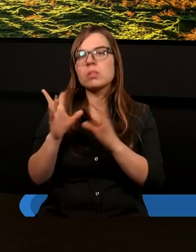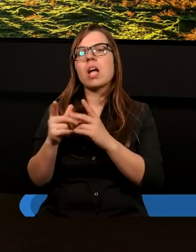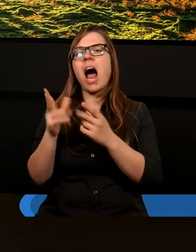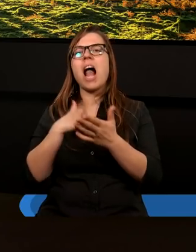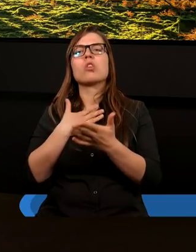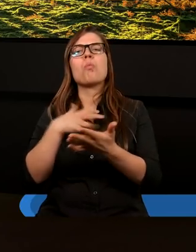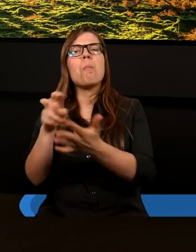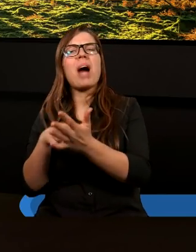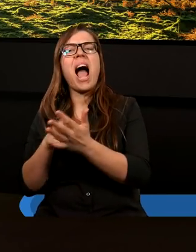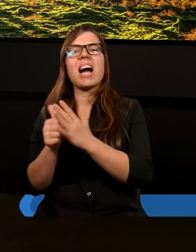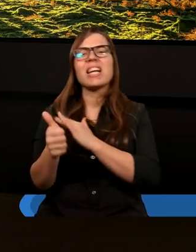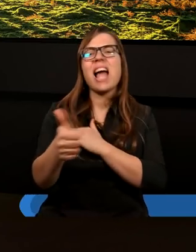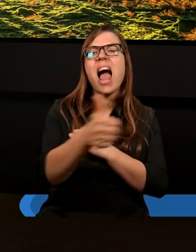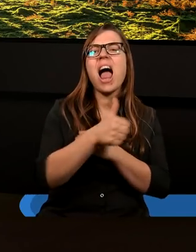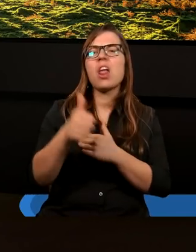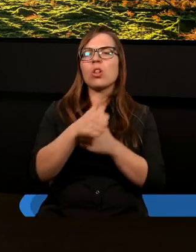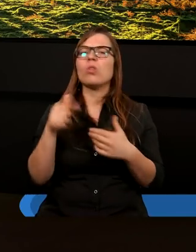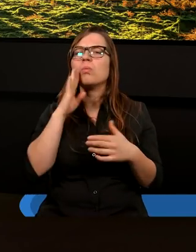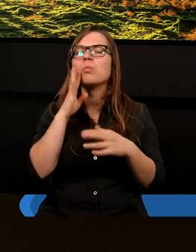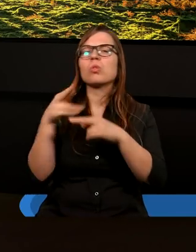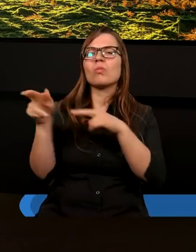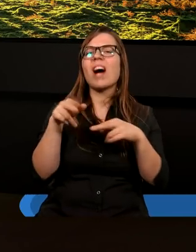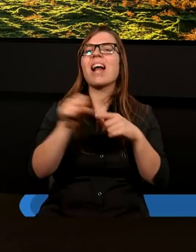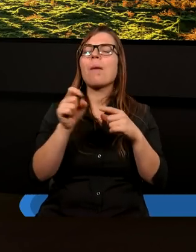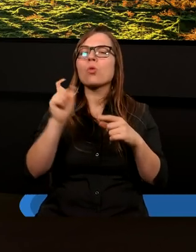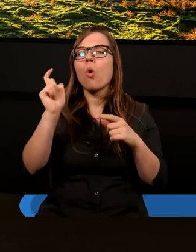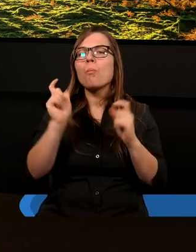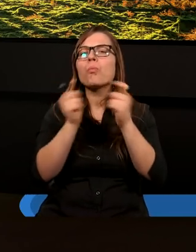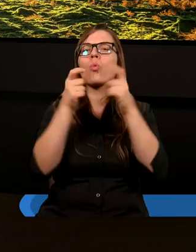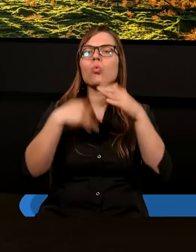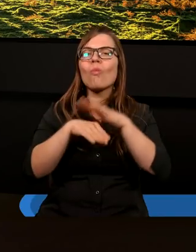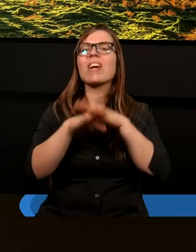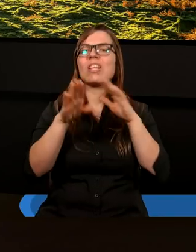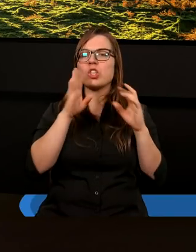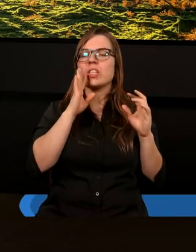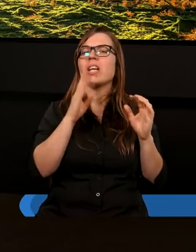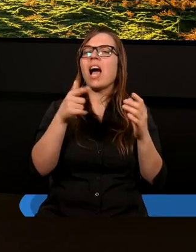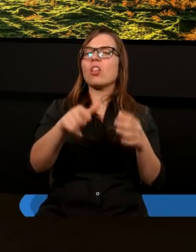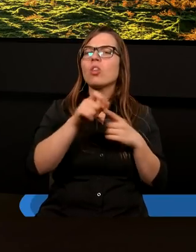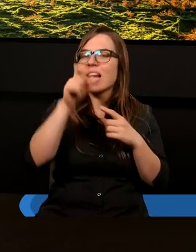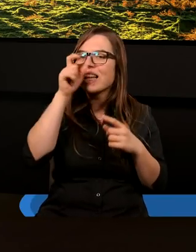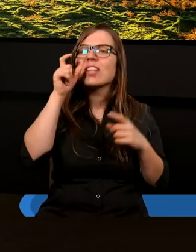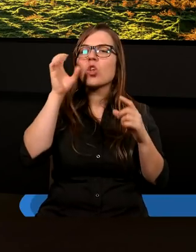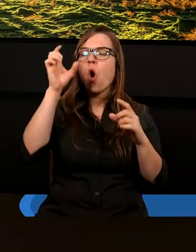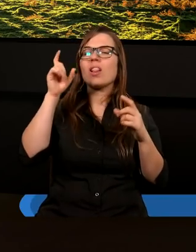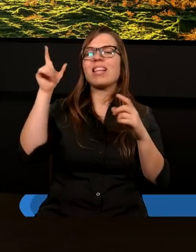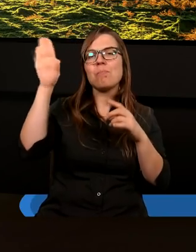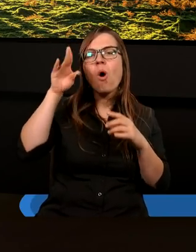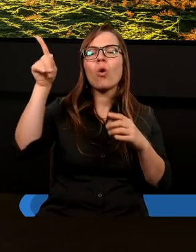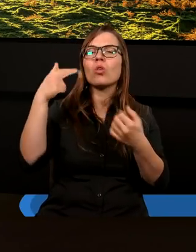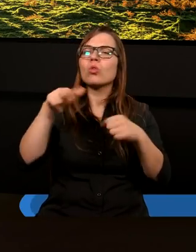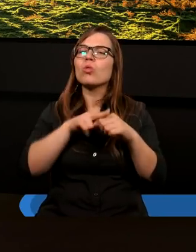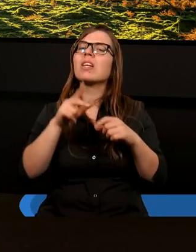jedności. I tutaj wracamy do klucza, do tej istoty, wokół której jakby